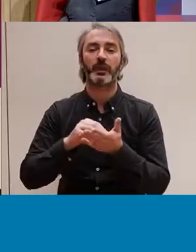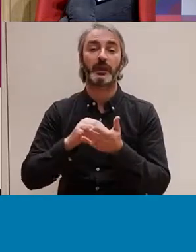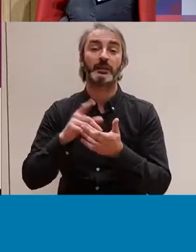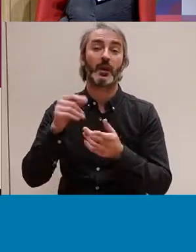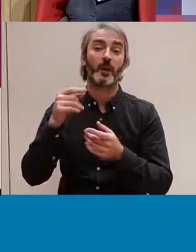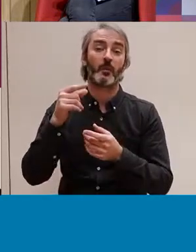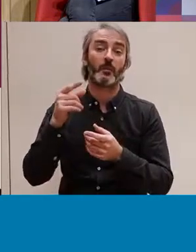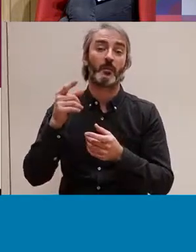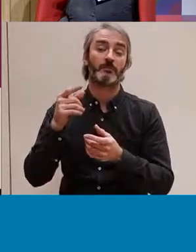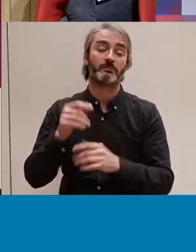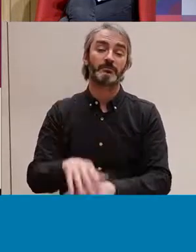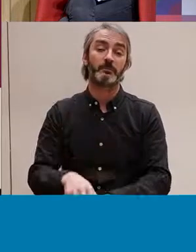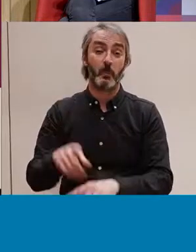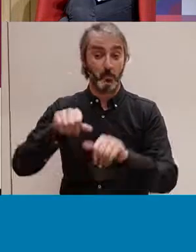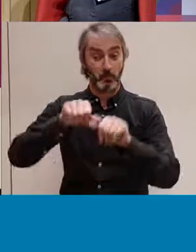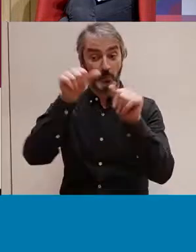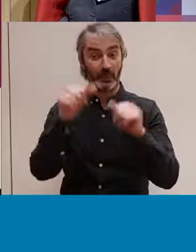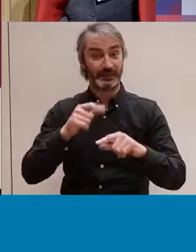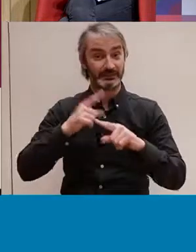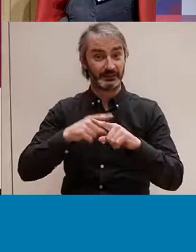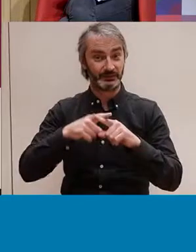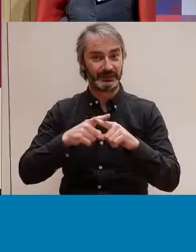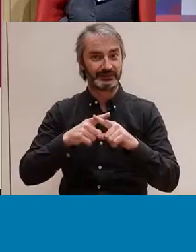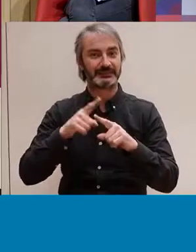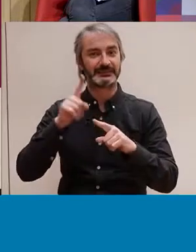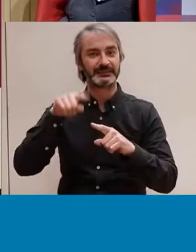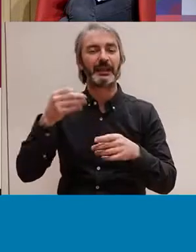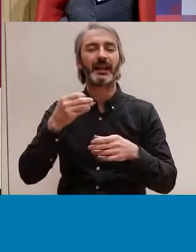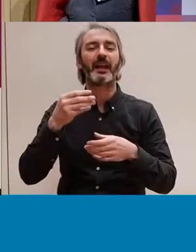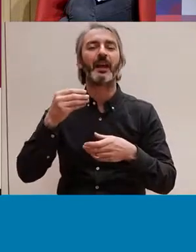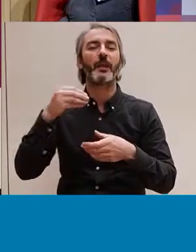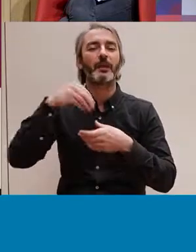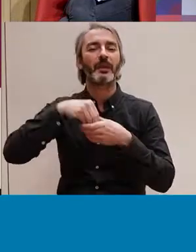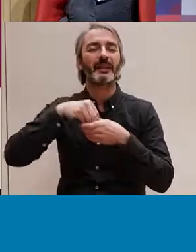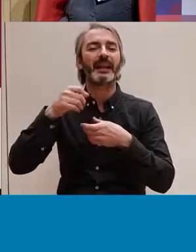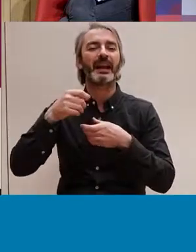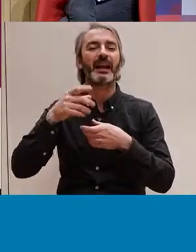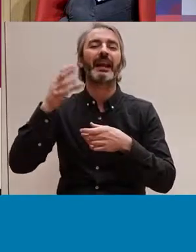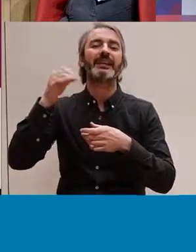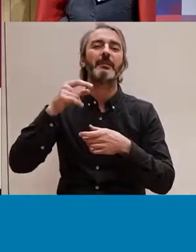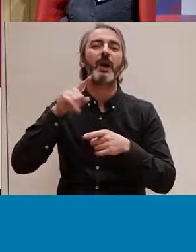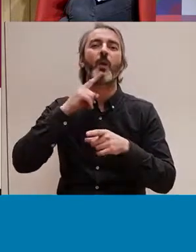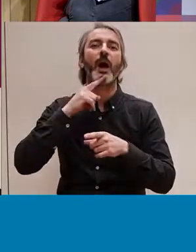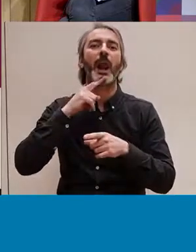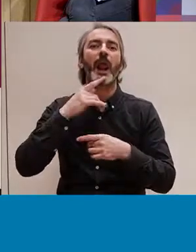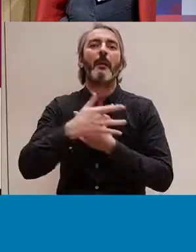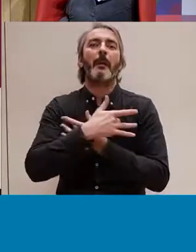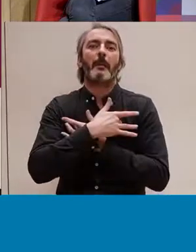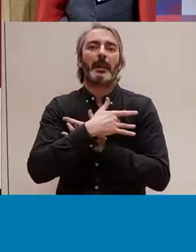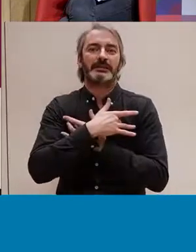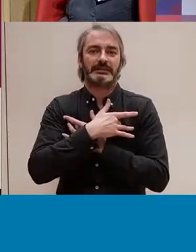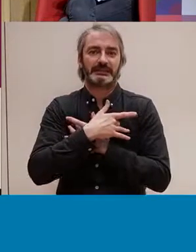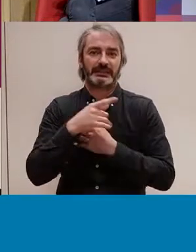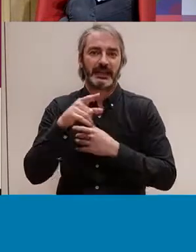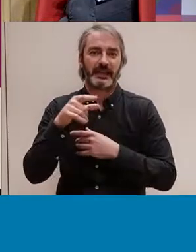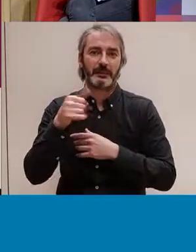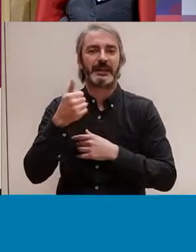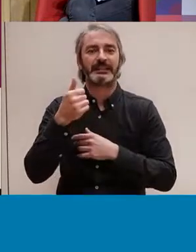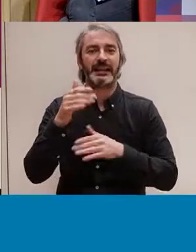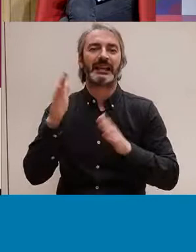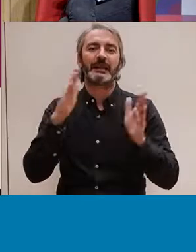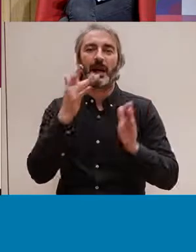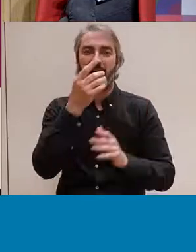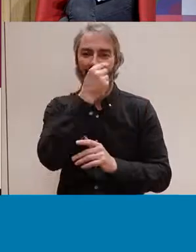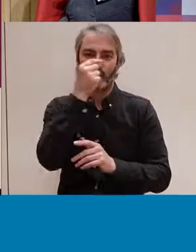continuen latents en aquest model de sexualitat creiem que d'una forma molt i molt present és el tema del mite de la virginitat que ho trobem molt sobretot en l'etapa de l